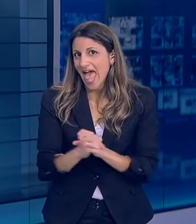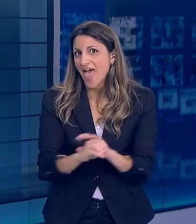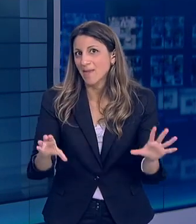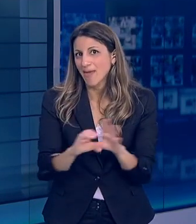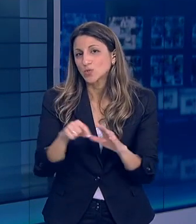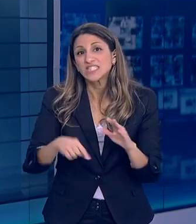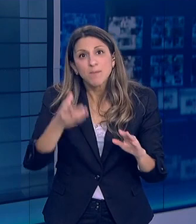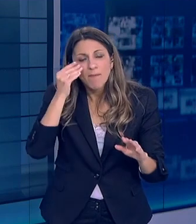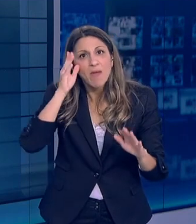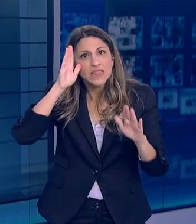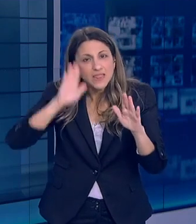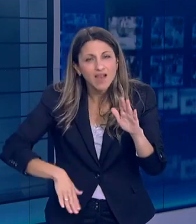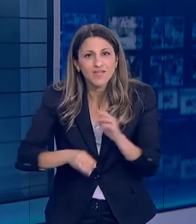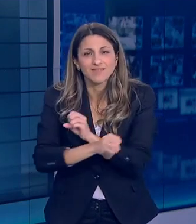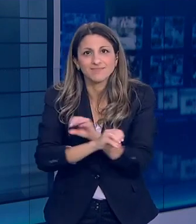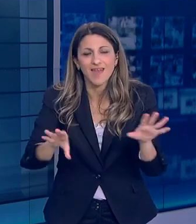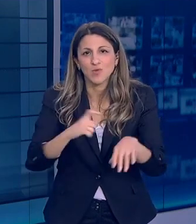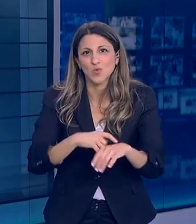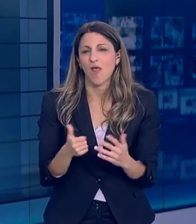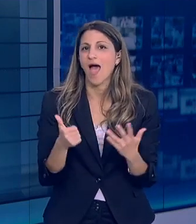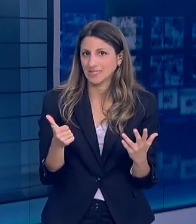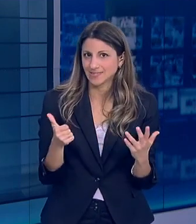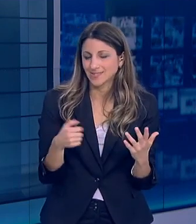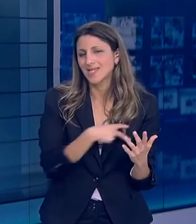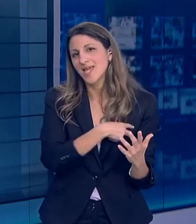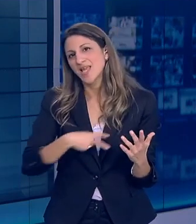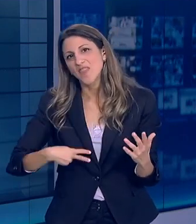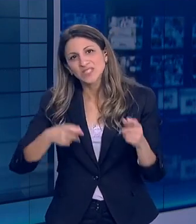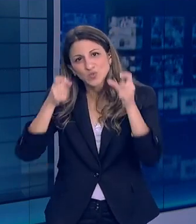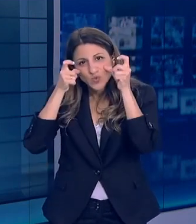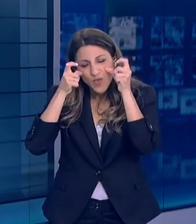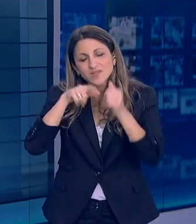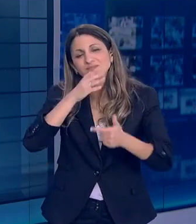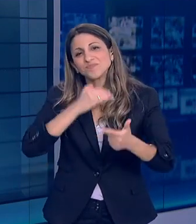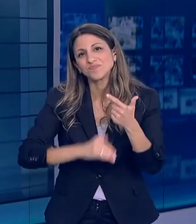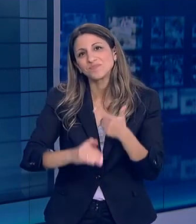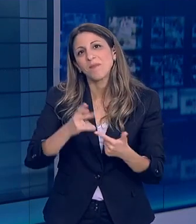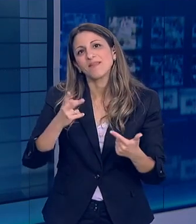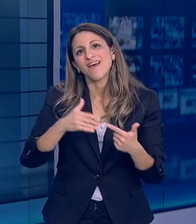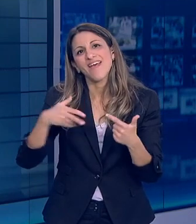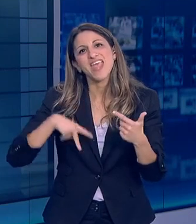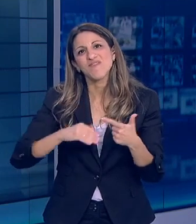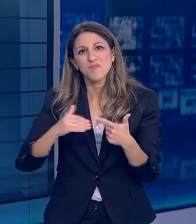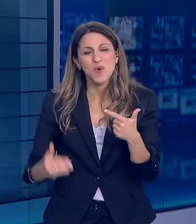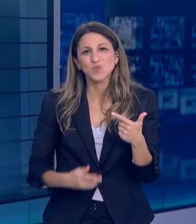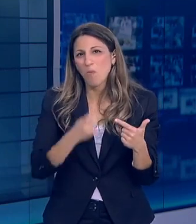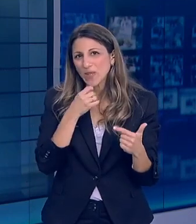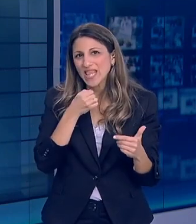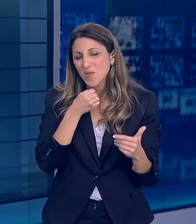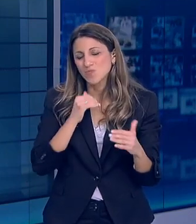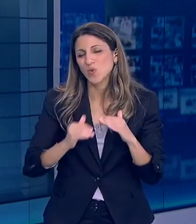μάθαμε σήμερα Ενημέρωσης που έκαναν οι κύριοι Τσιόδρας και Χαρδαλιάς Ρίξαν τίτλους τέλους στην καθημερινή ενημέρωση Η οποία διήρξε τις τελευταίες